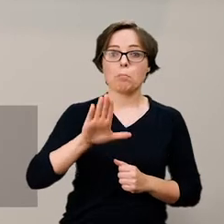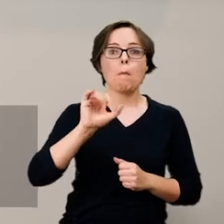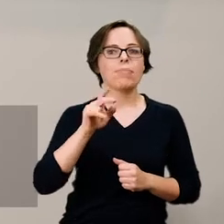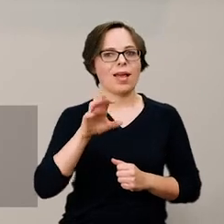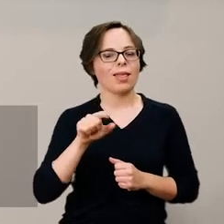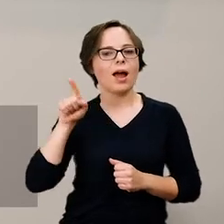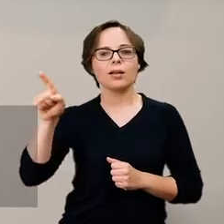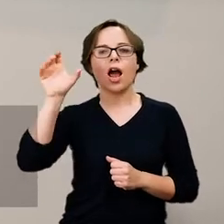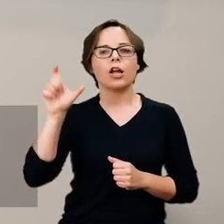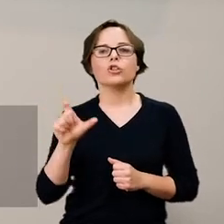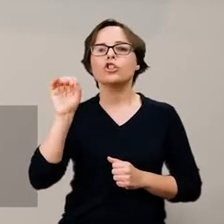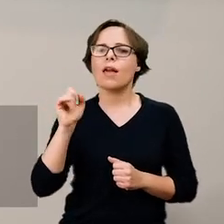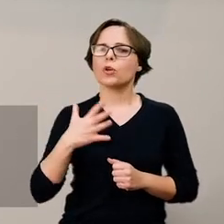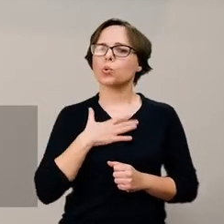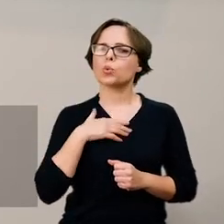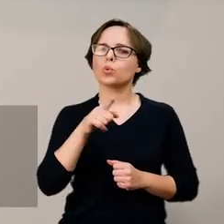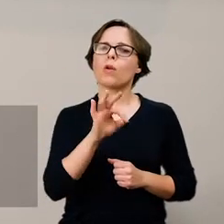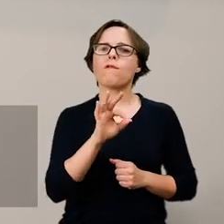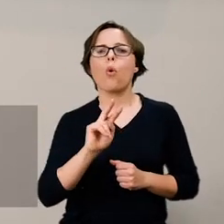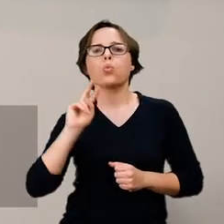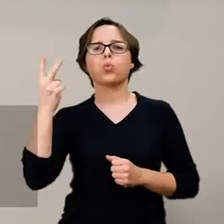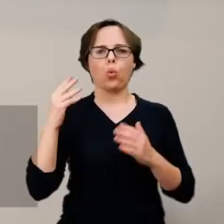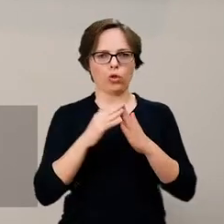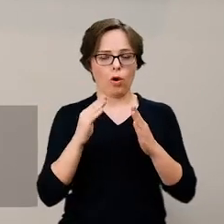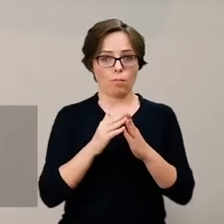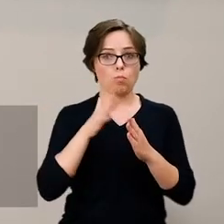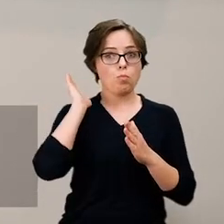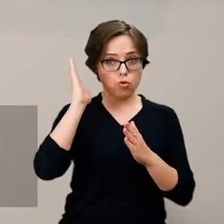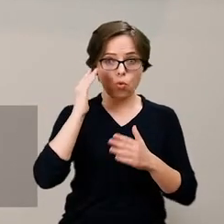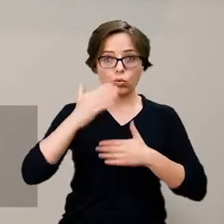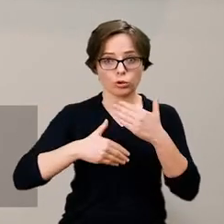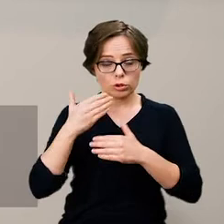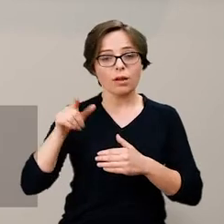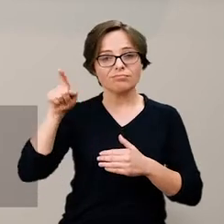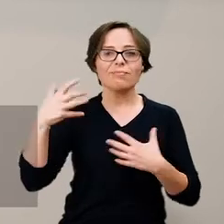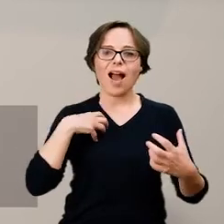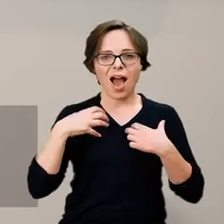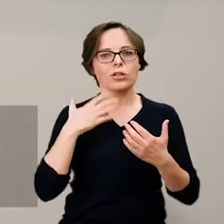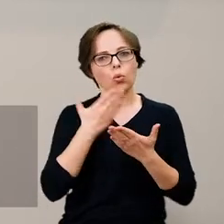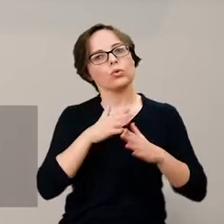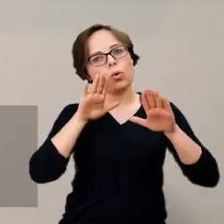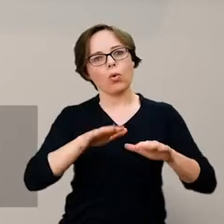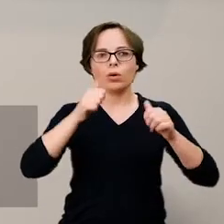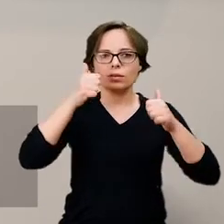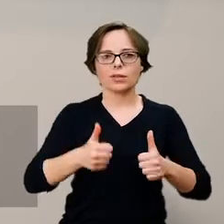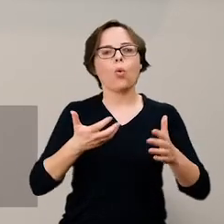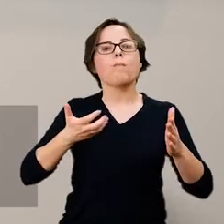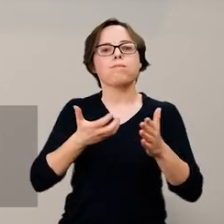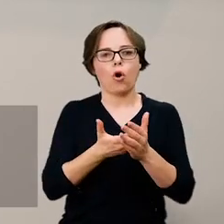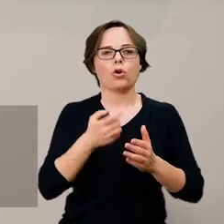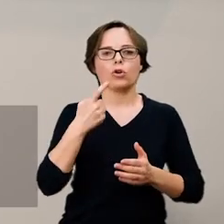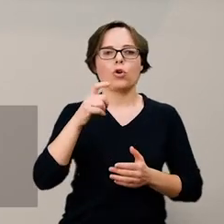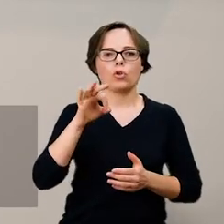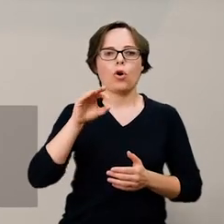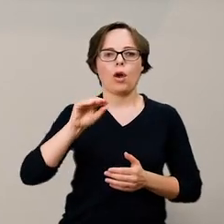się drugą ojczyzną Ślewińskiego. W późniejszym okresie artysta osiadł w rybackim porcie